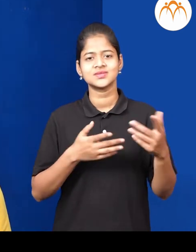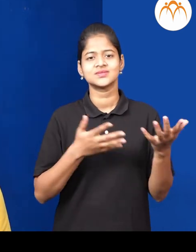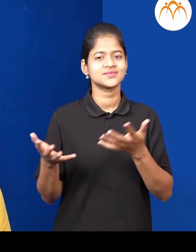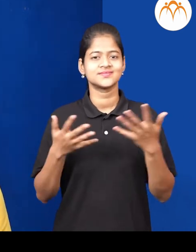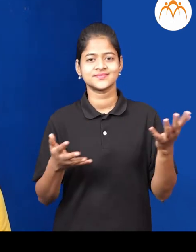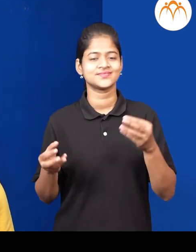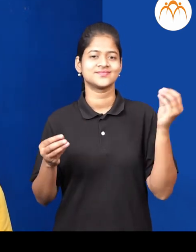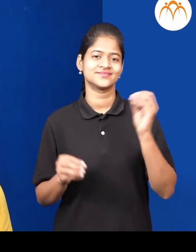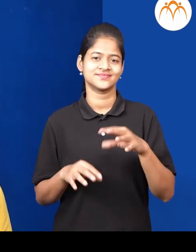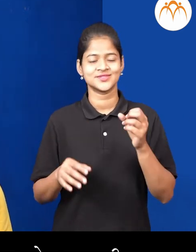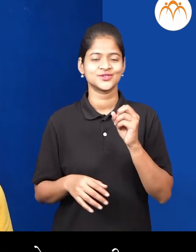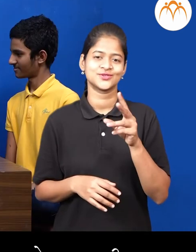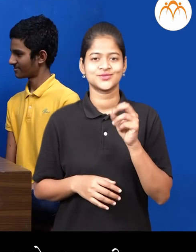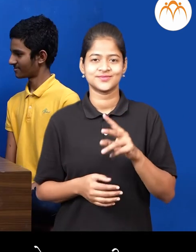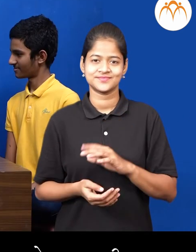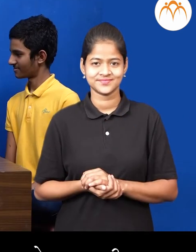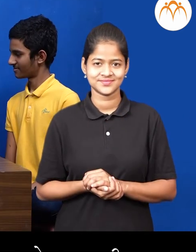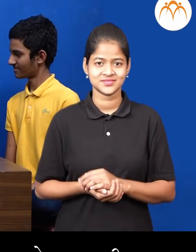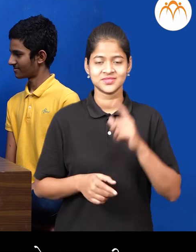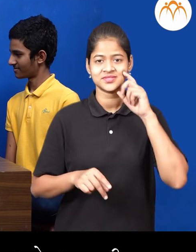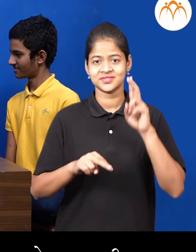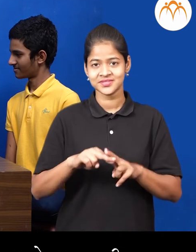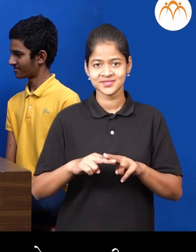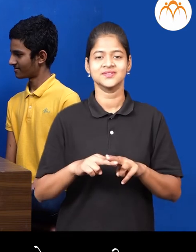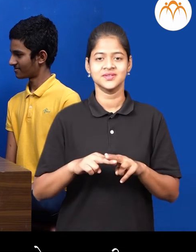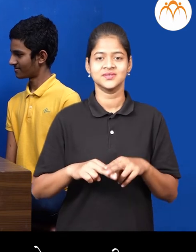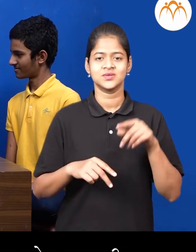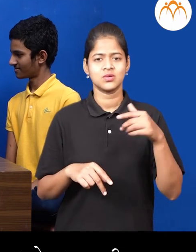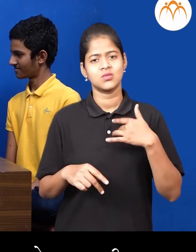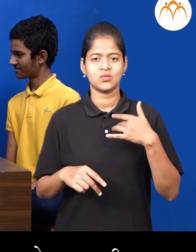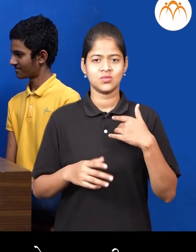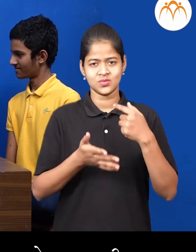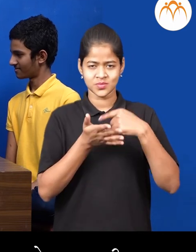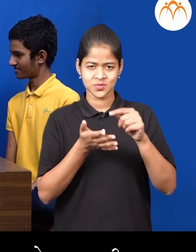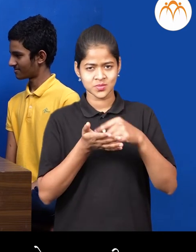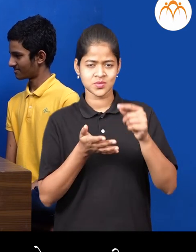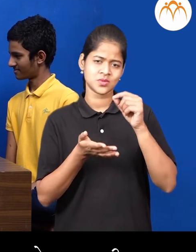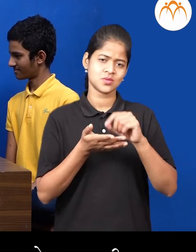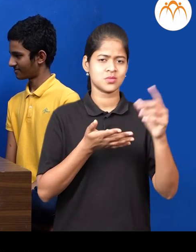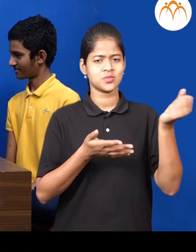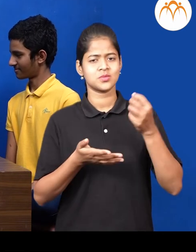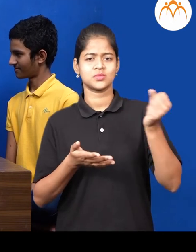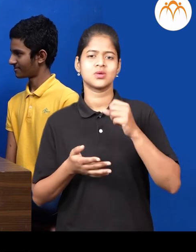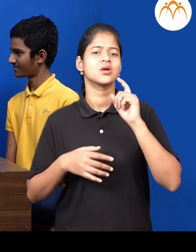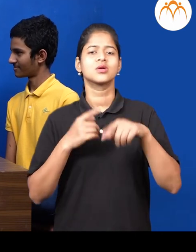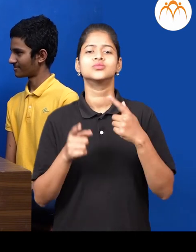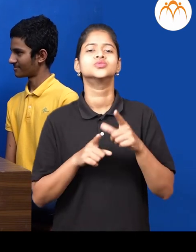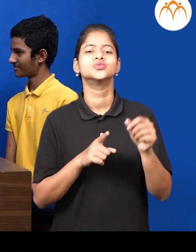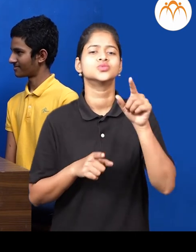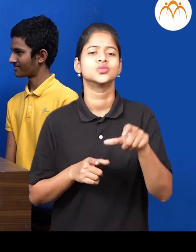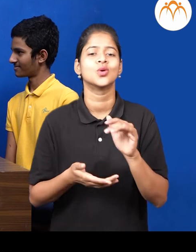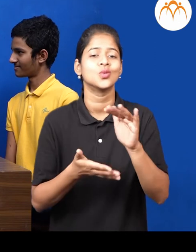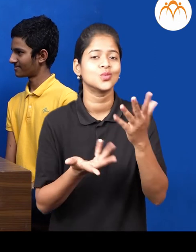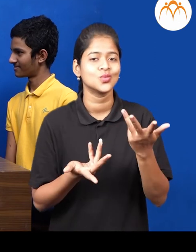हो चालेल आणि जो सग्ला बस तु बरोबर गोळा करेल ताला ते नंतर ठर्वू